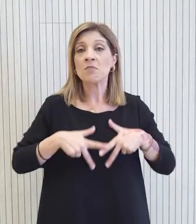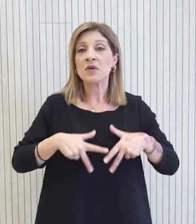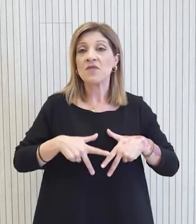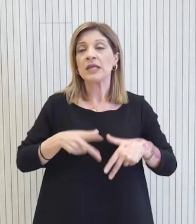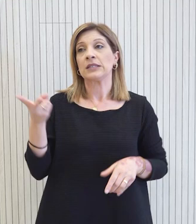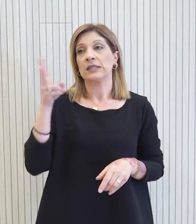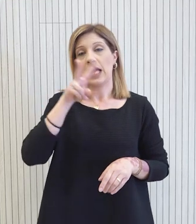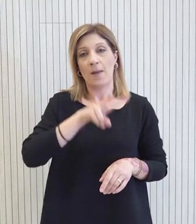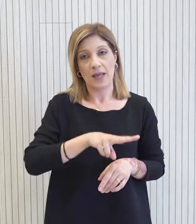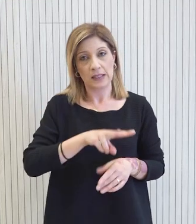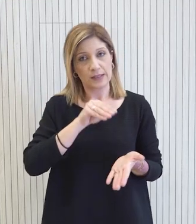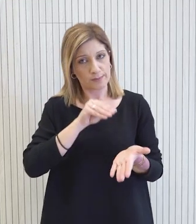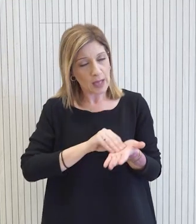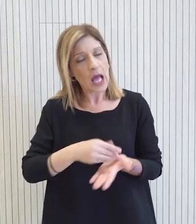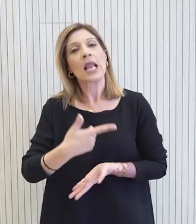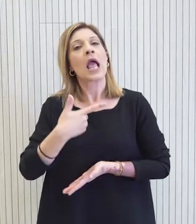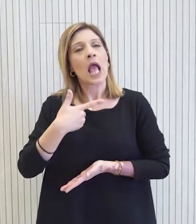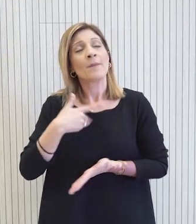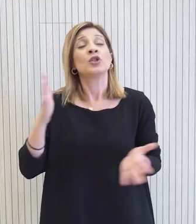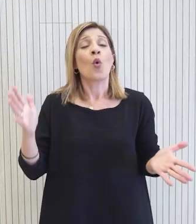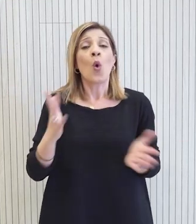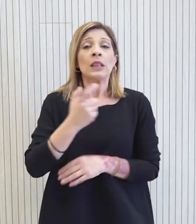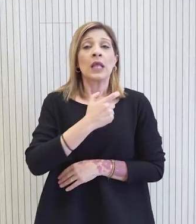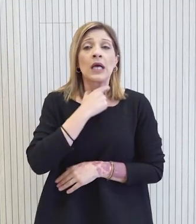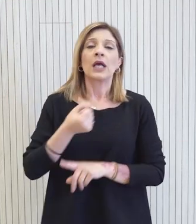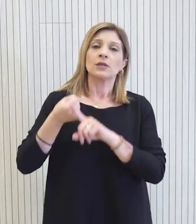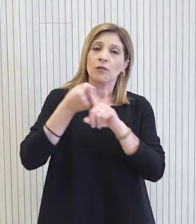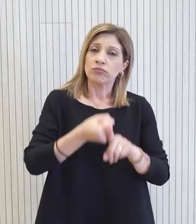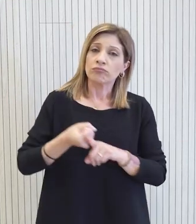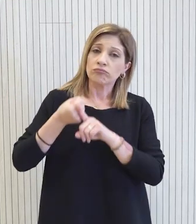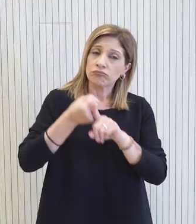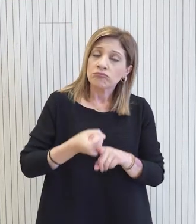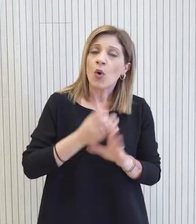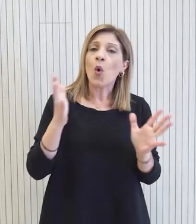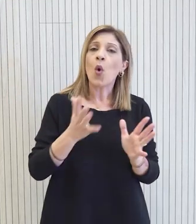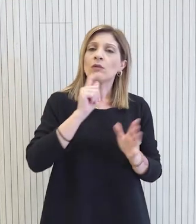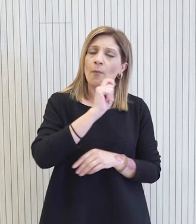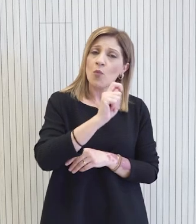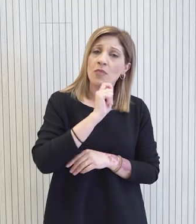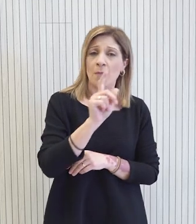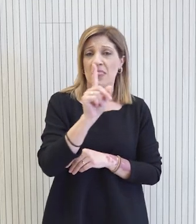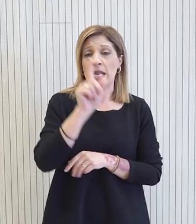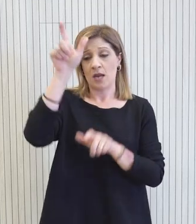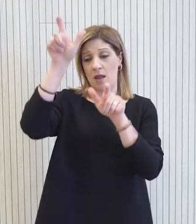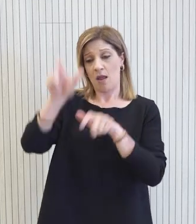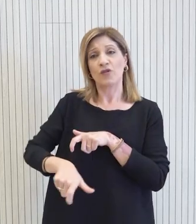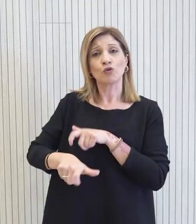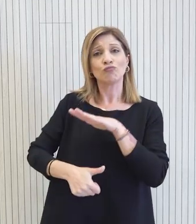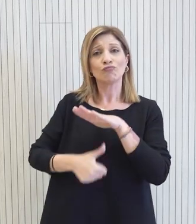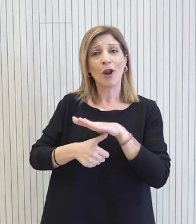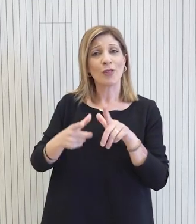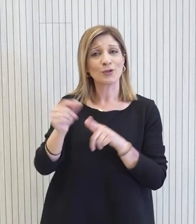Ναι, για άλλη μια φορά θα κάνουμε όλα τα προβλεπόμενα διαβήματα μέσω όλων των διαθέσιμων καναλιών που διαθέτουμε.